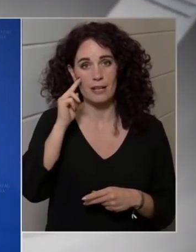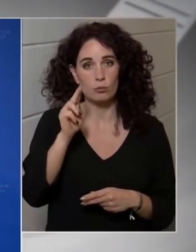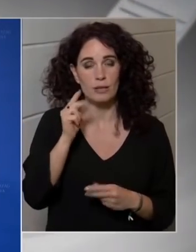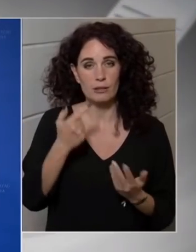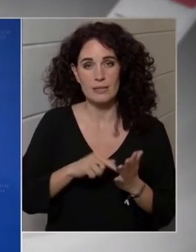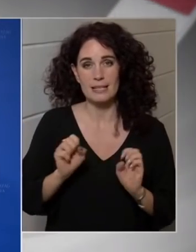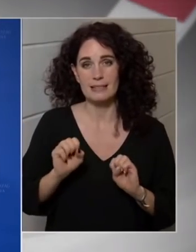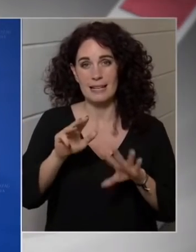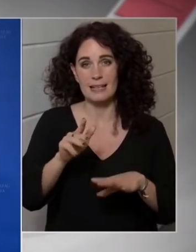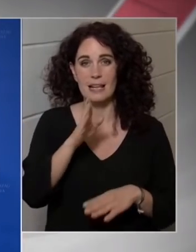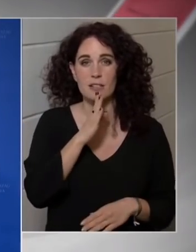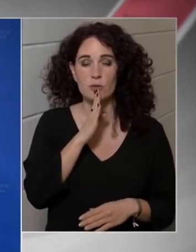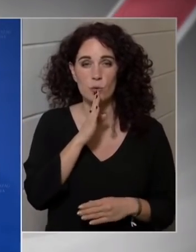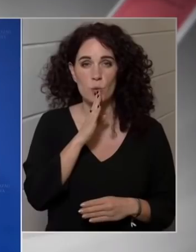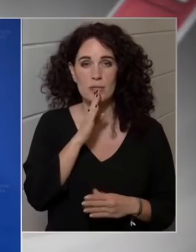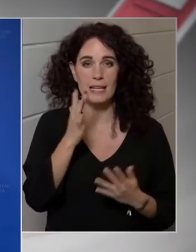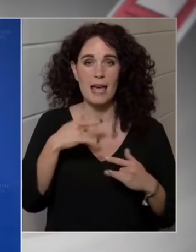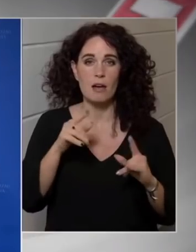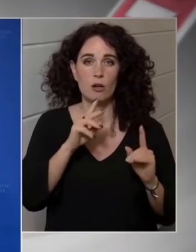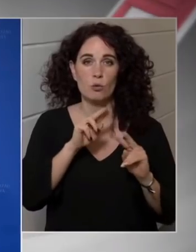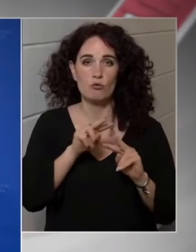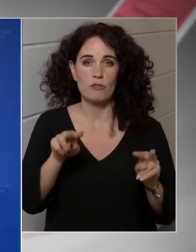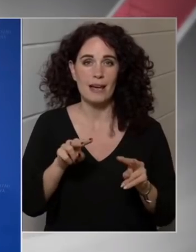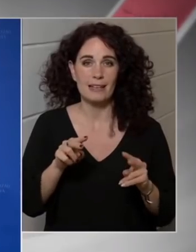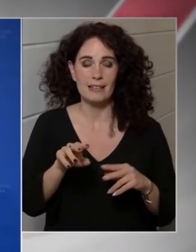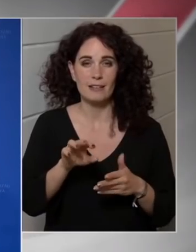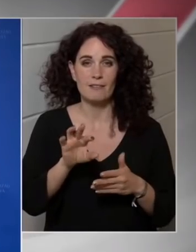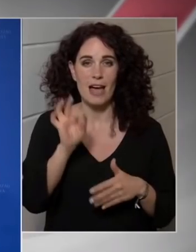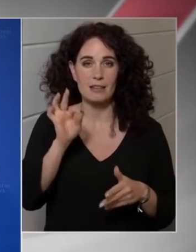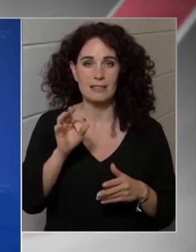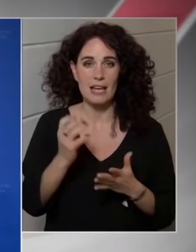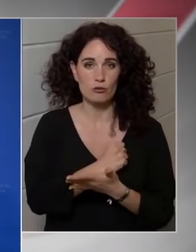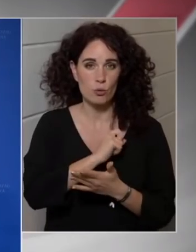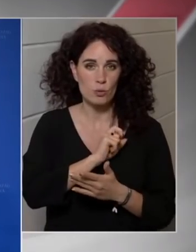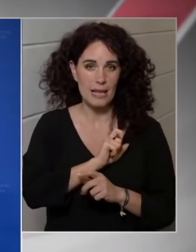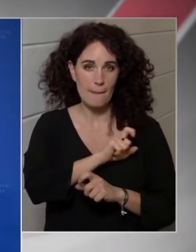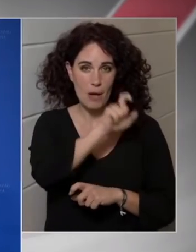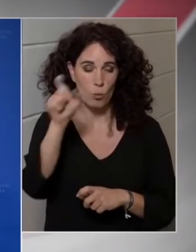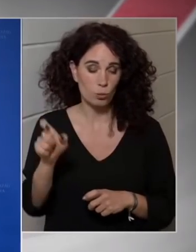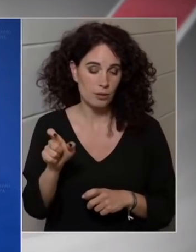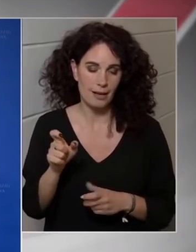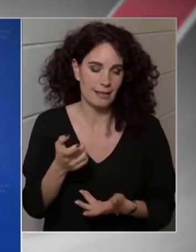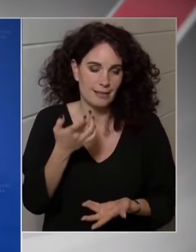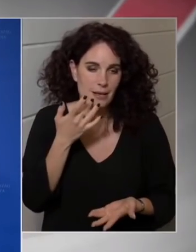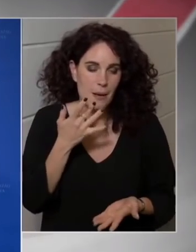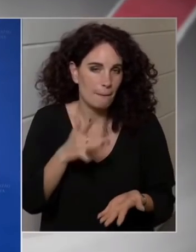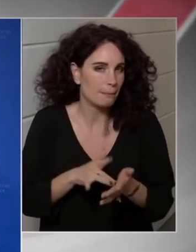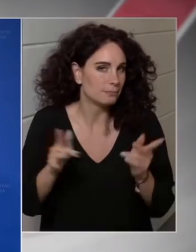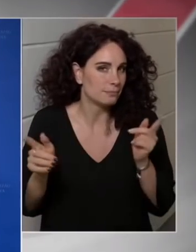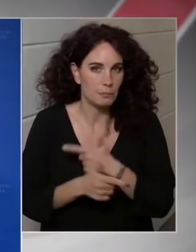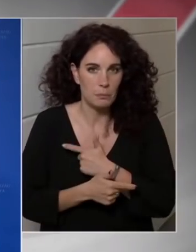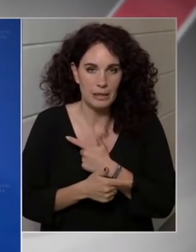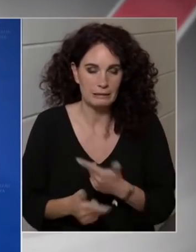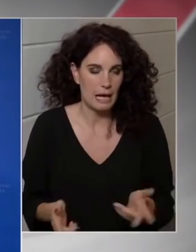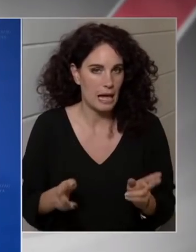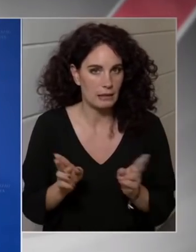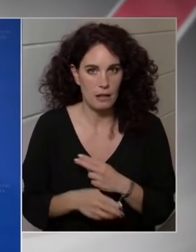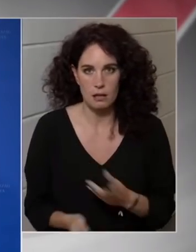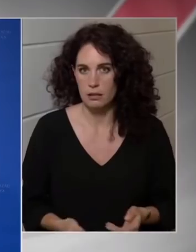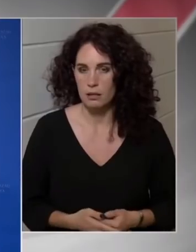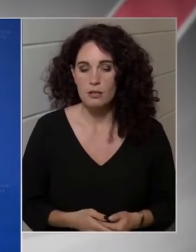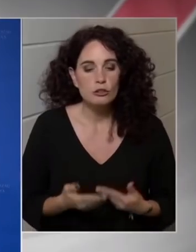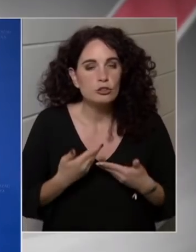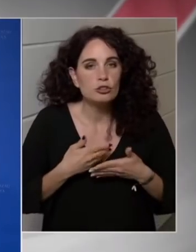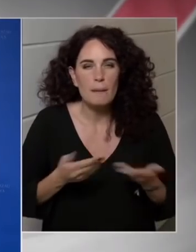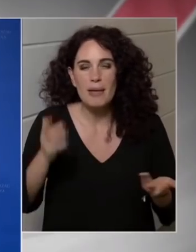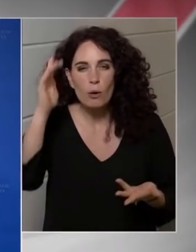őszi helyautósági választáson elérőbb győzelme óta, az egészen példátlan. Semmilyen koncepció nincs